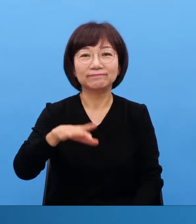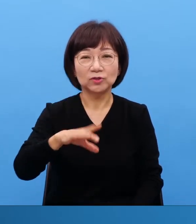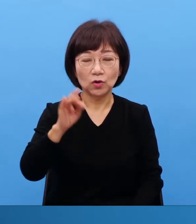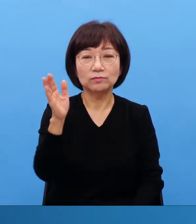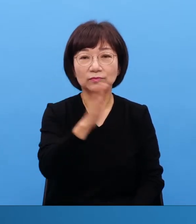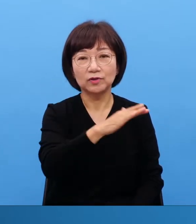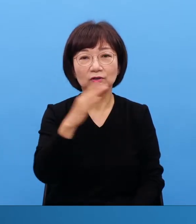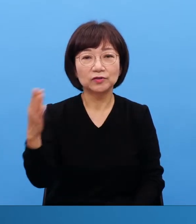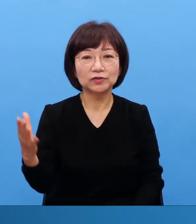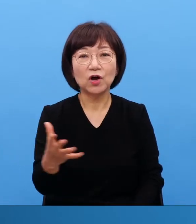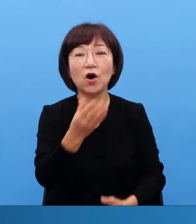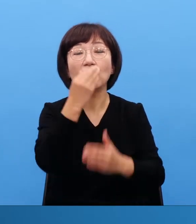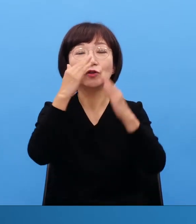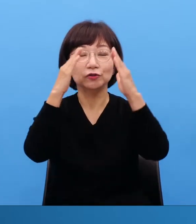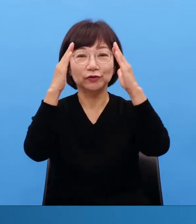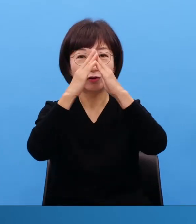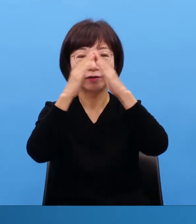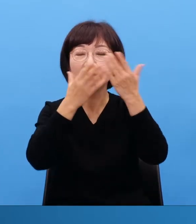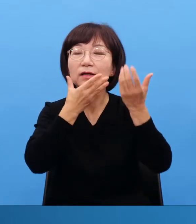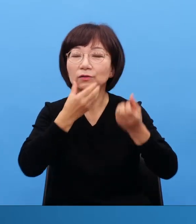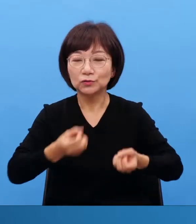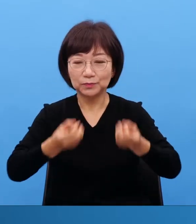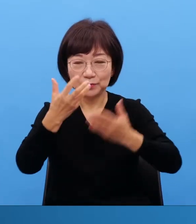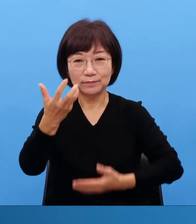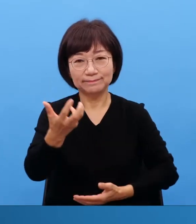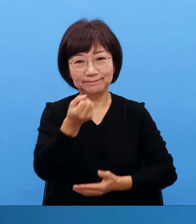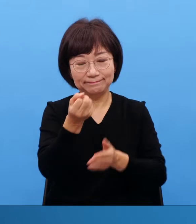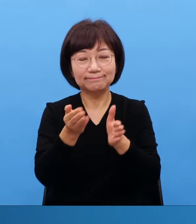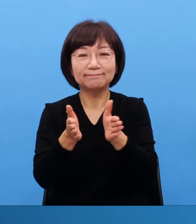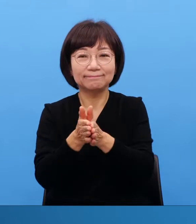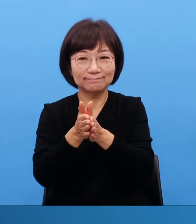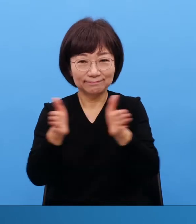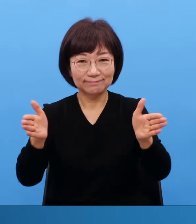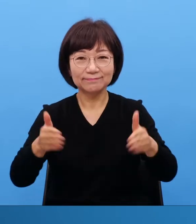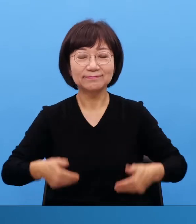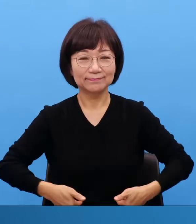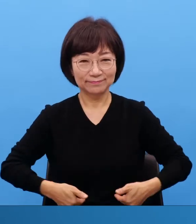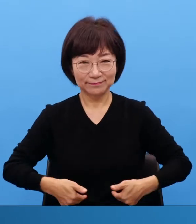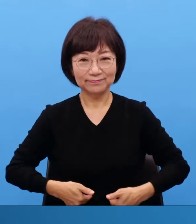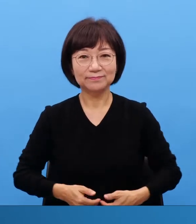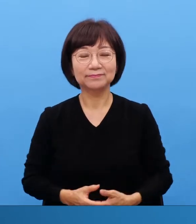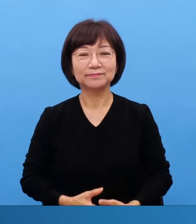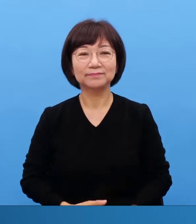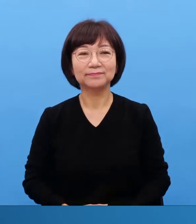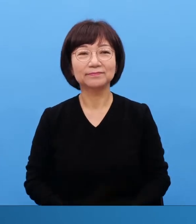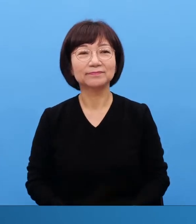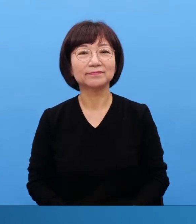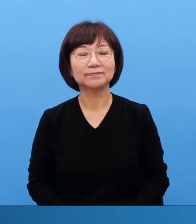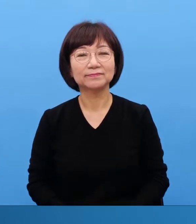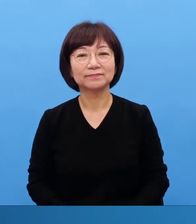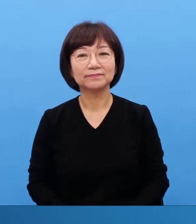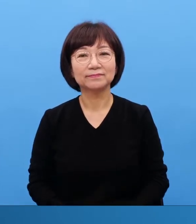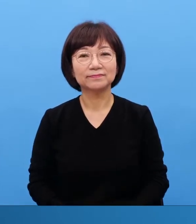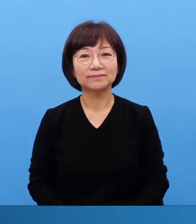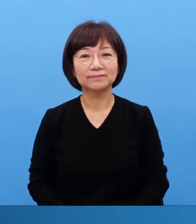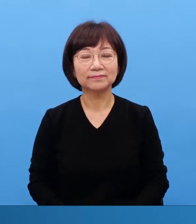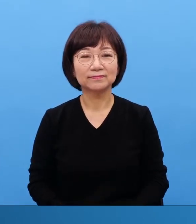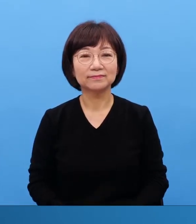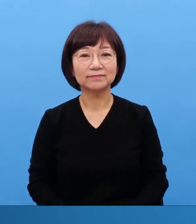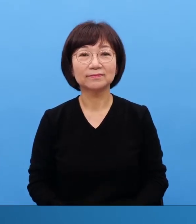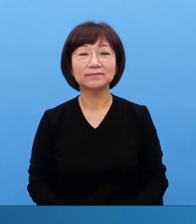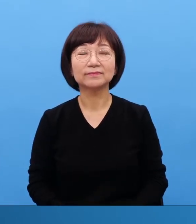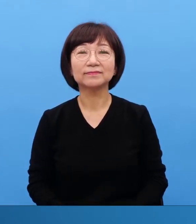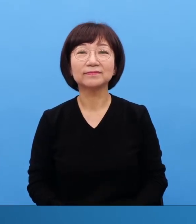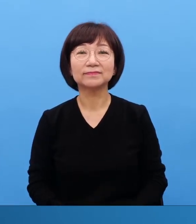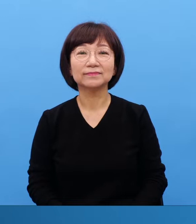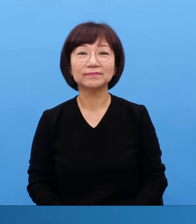이걸 가지고 시작해야 됩니다 두말할 필요가 없습니다 여러분 집은